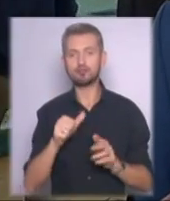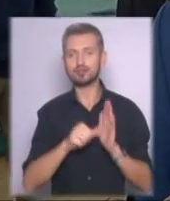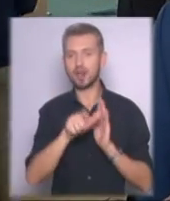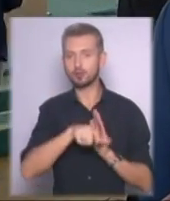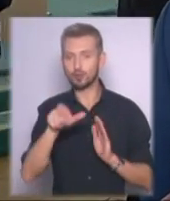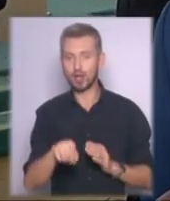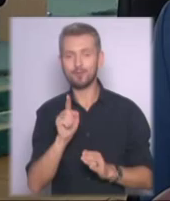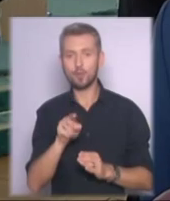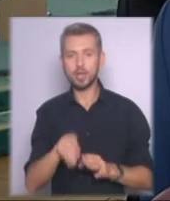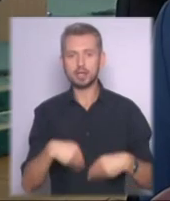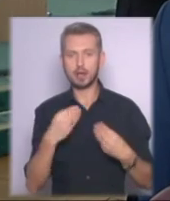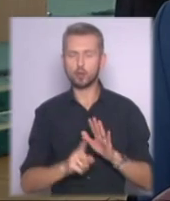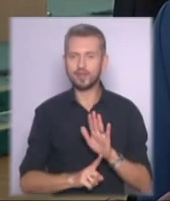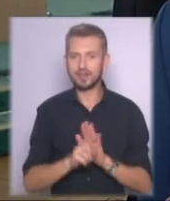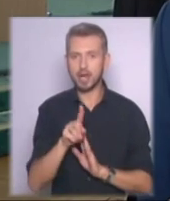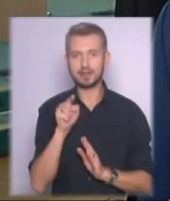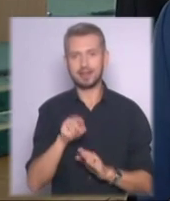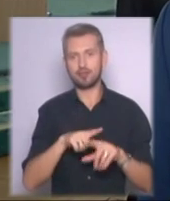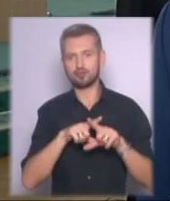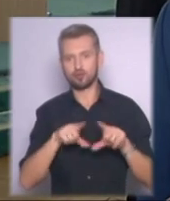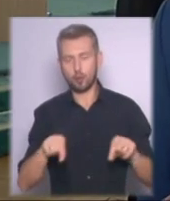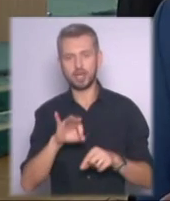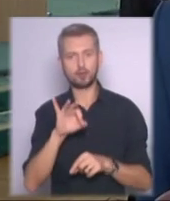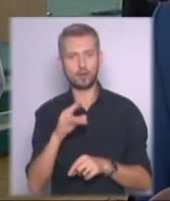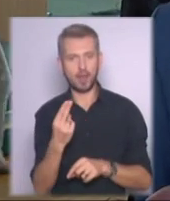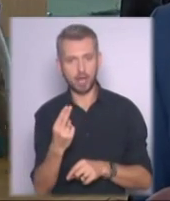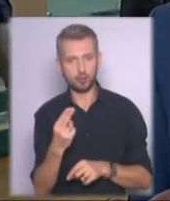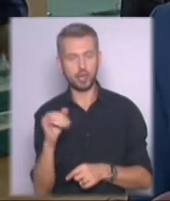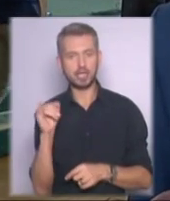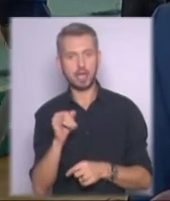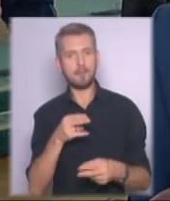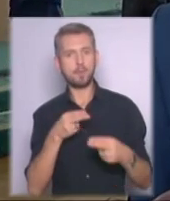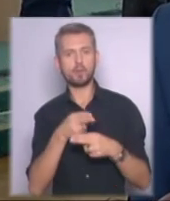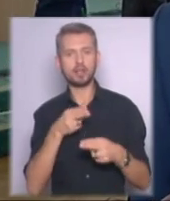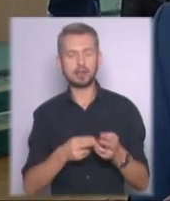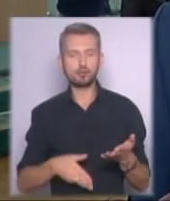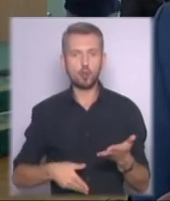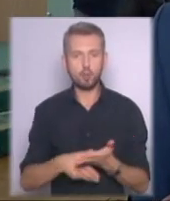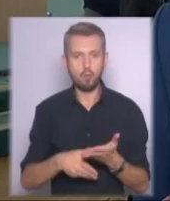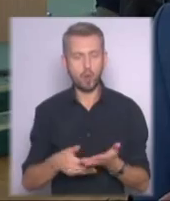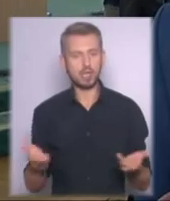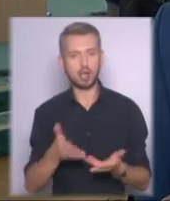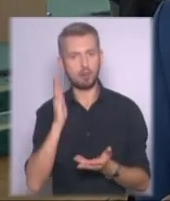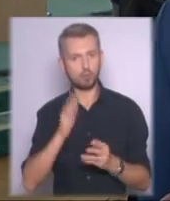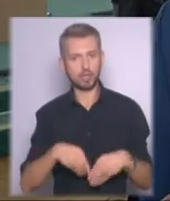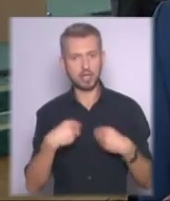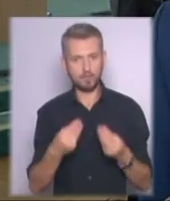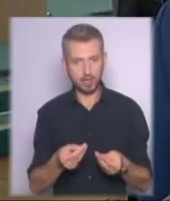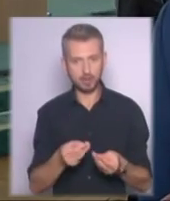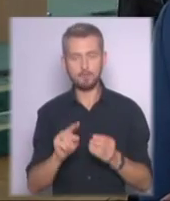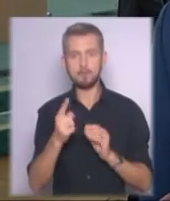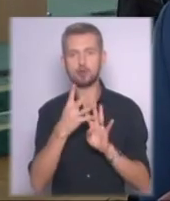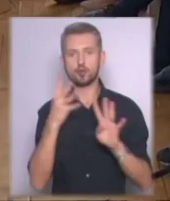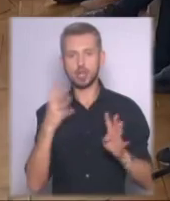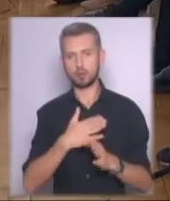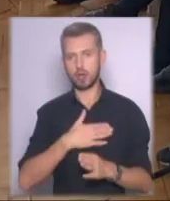дадуть старт тієї школи соціальної і профілактичної допомоги, яка буде надаватись в першу чергу